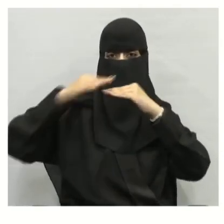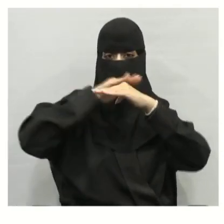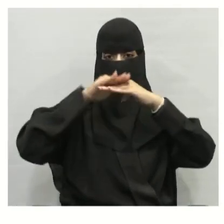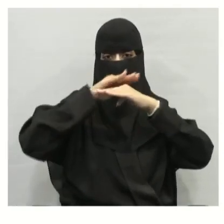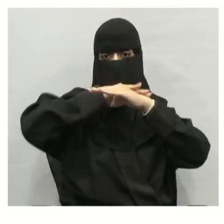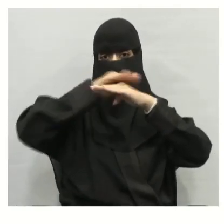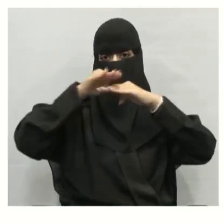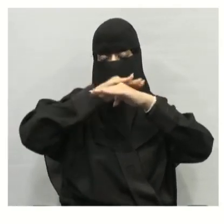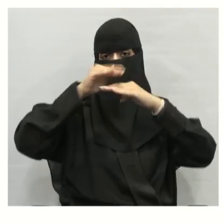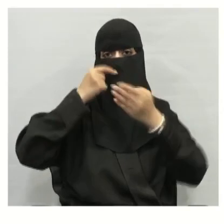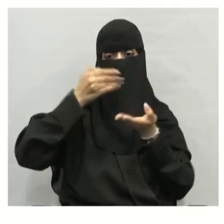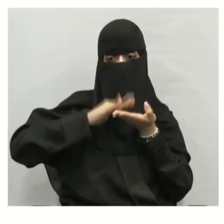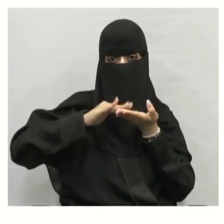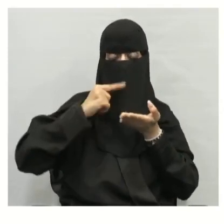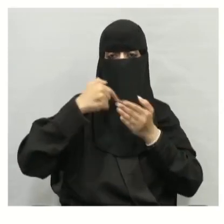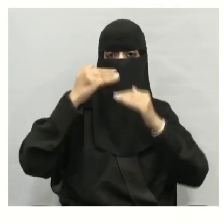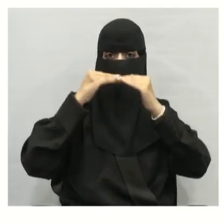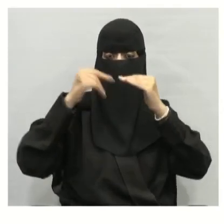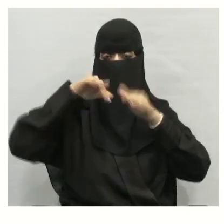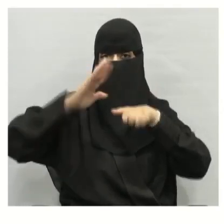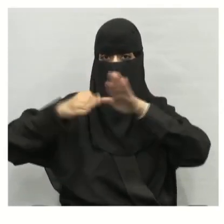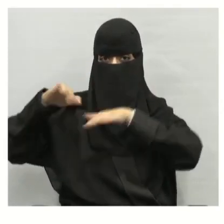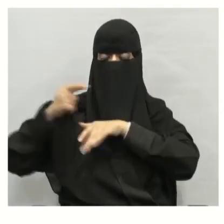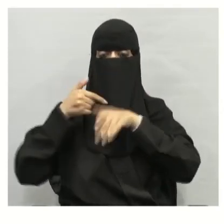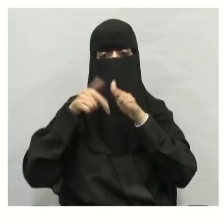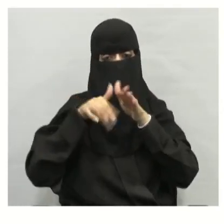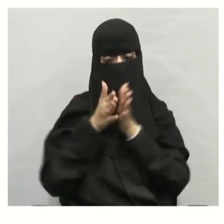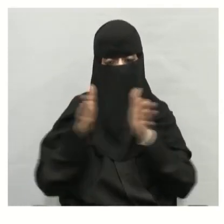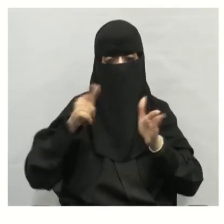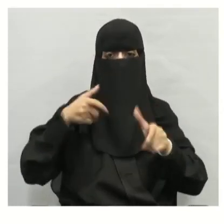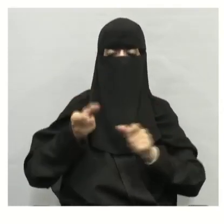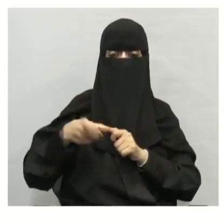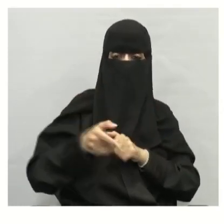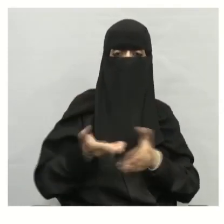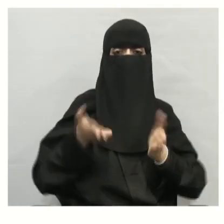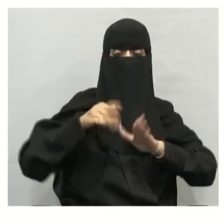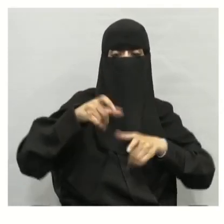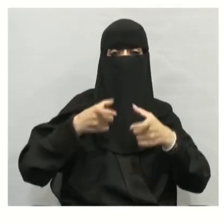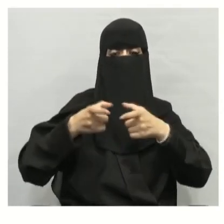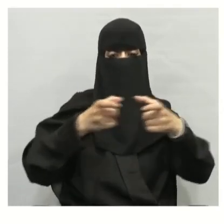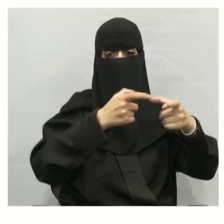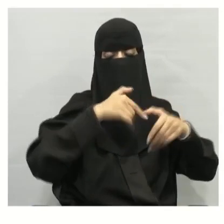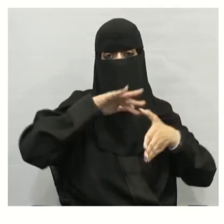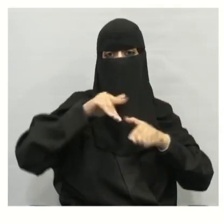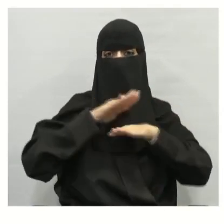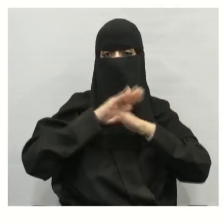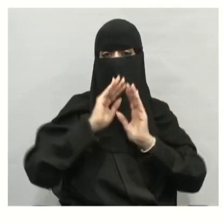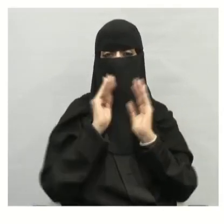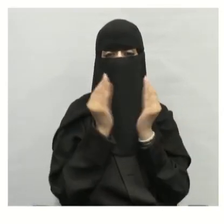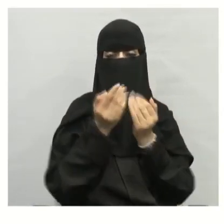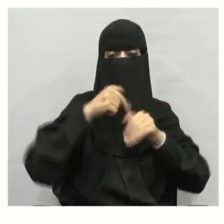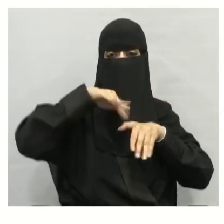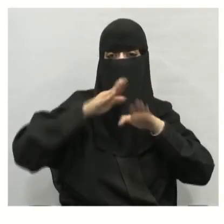الأرضية وجميع البحار والمحيطات والأنهار والبحيرات نسميه بالغلاف المائي